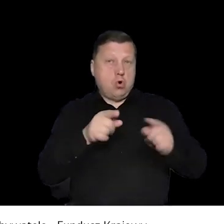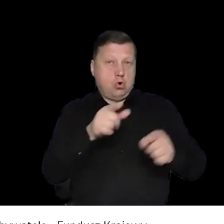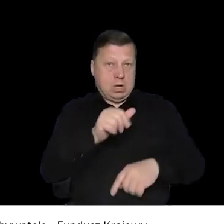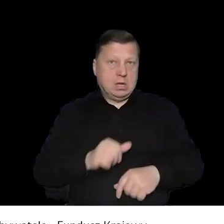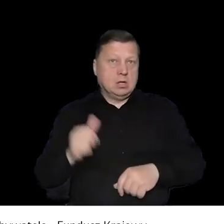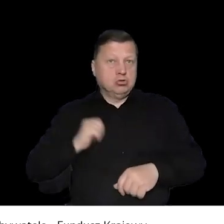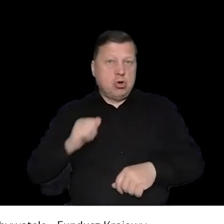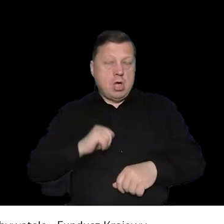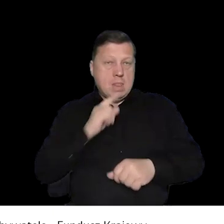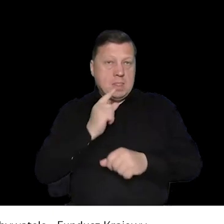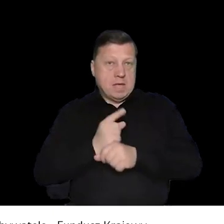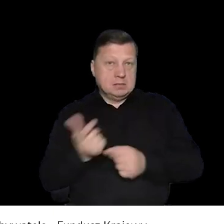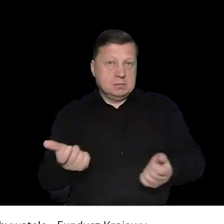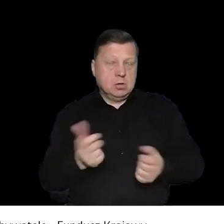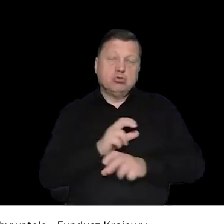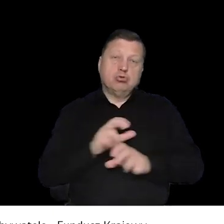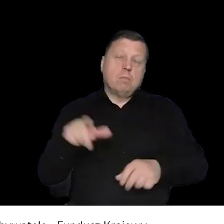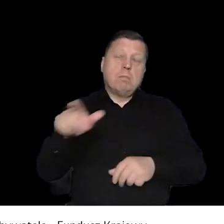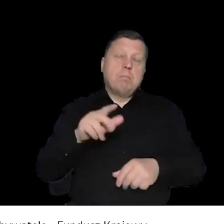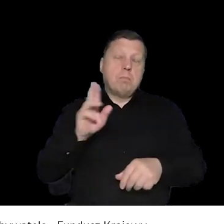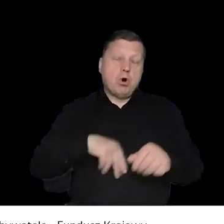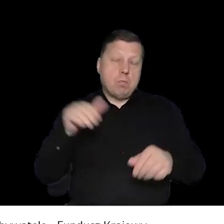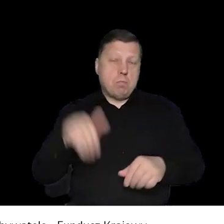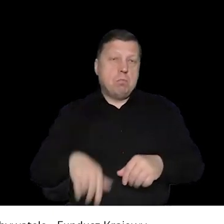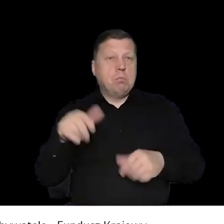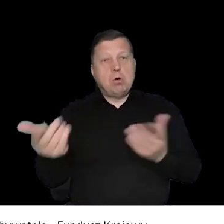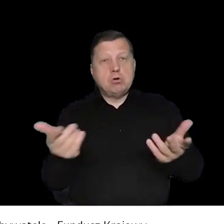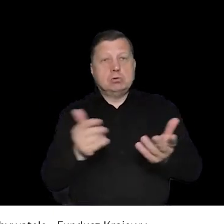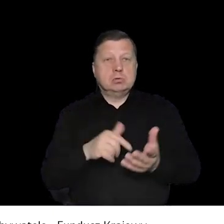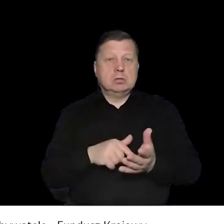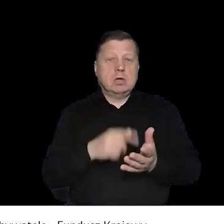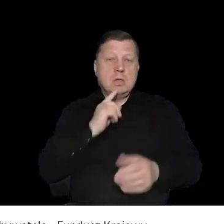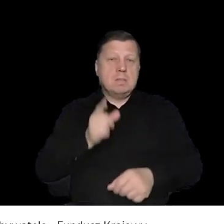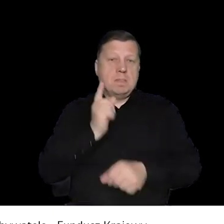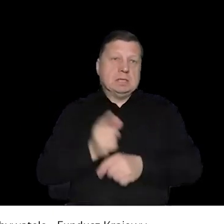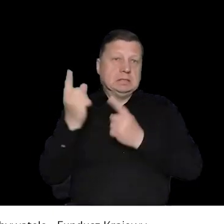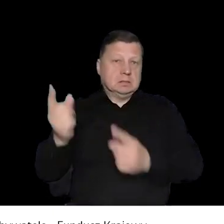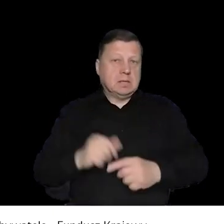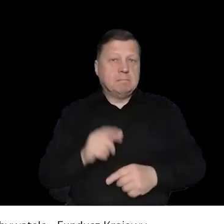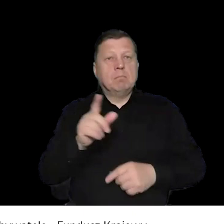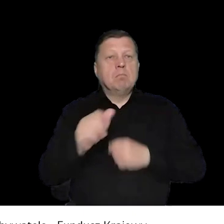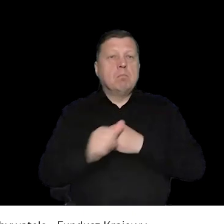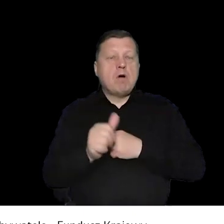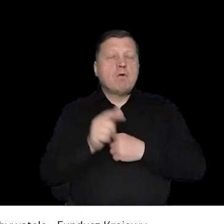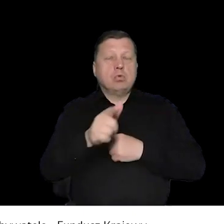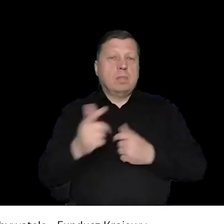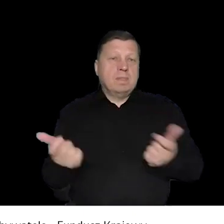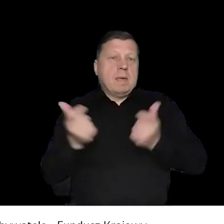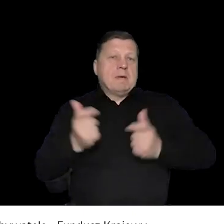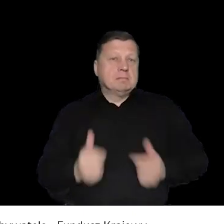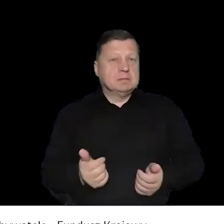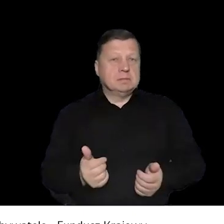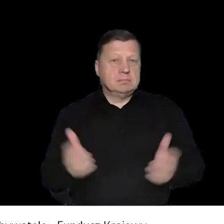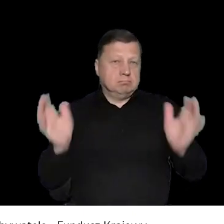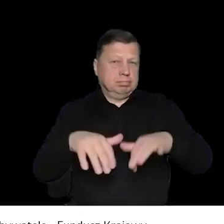zgromadzenie, znaczy zgłoszenie do przedstawiciela i czekanie na jego decyzję? Czy w takim momencie policja ma